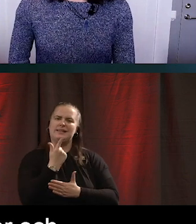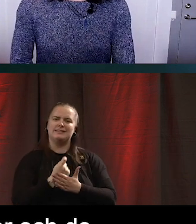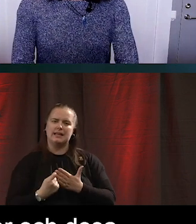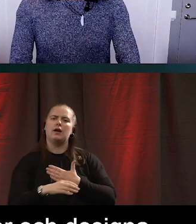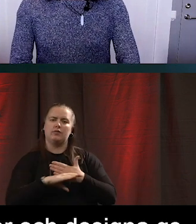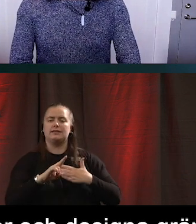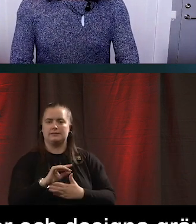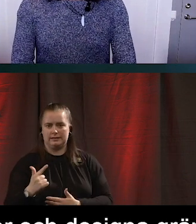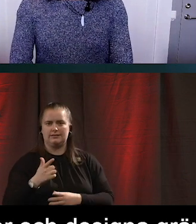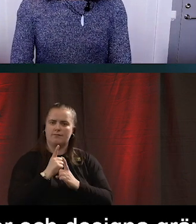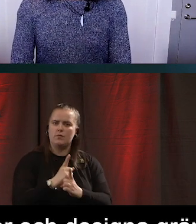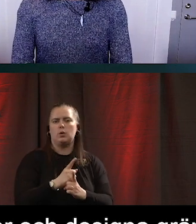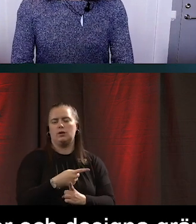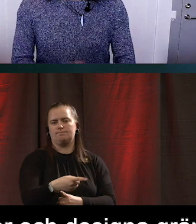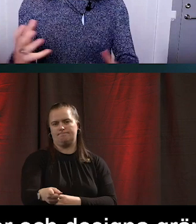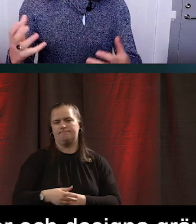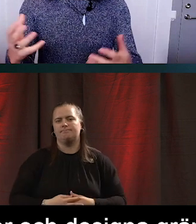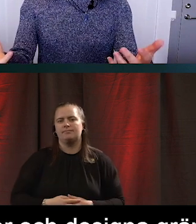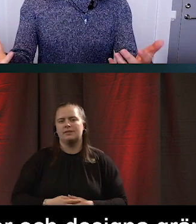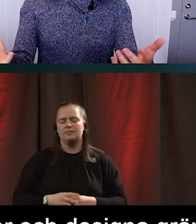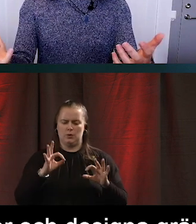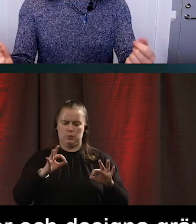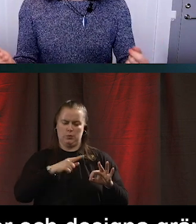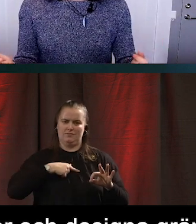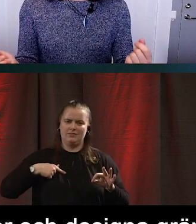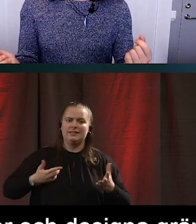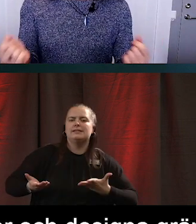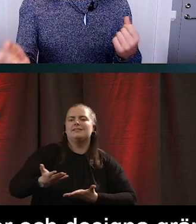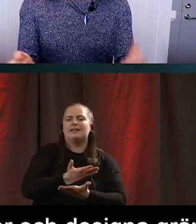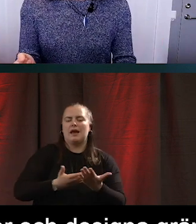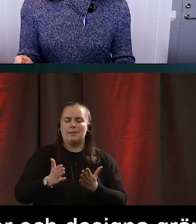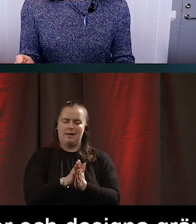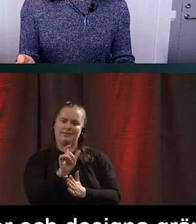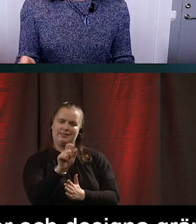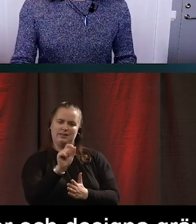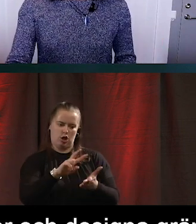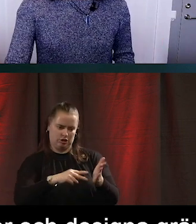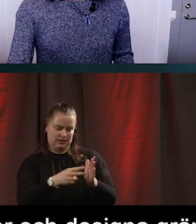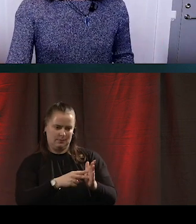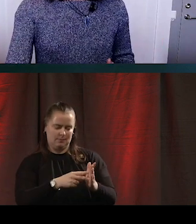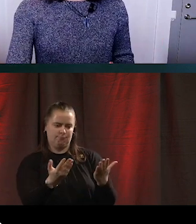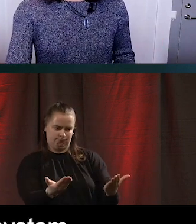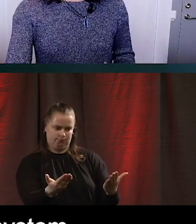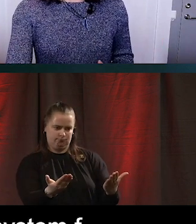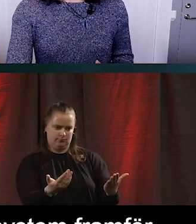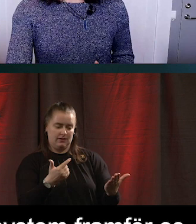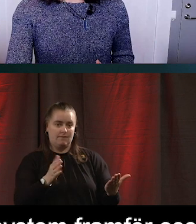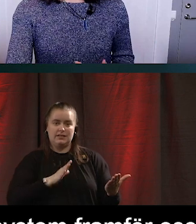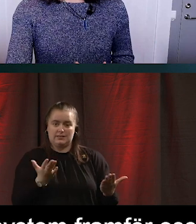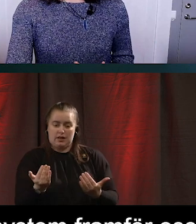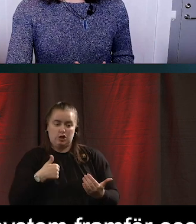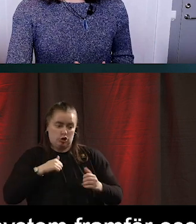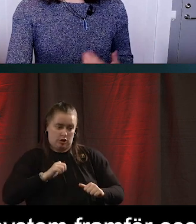Så hur interagerar vi när vi har ett digitalt system framför oss och vi förväntas göra något med det? Jo, det första vi gör